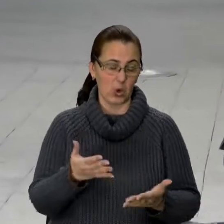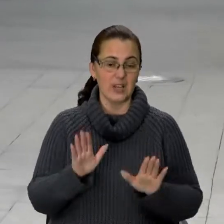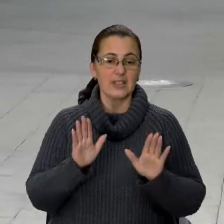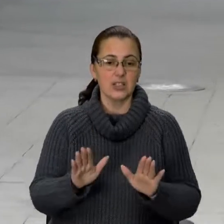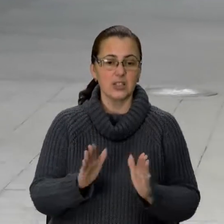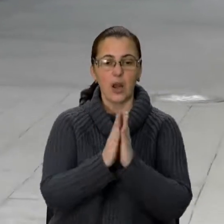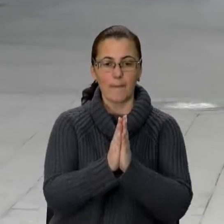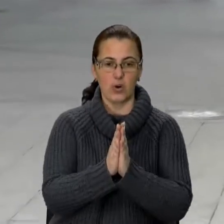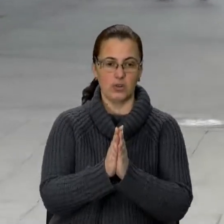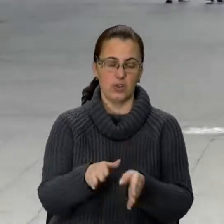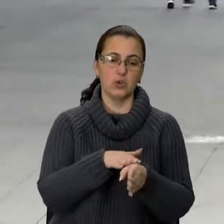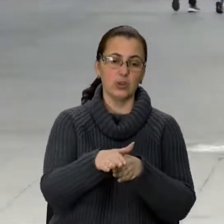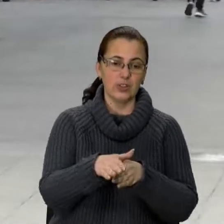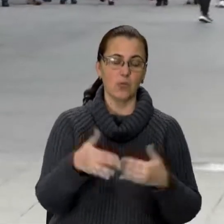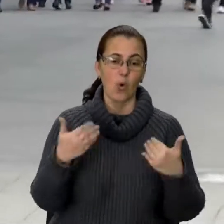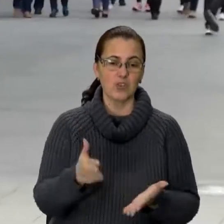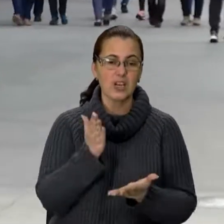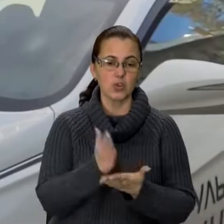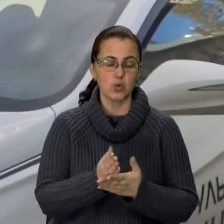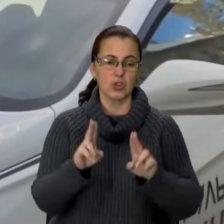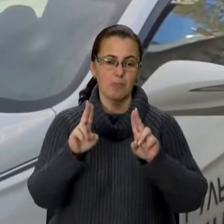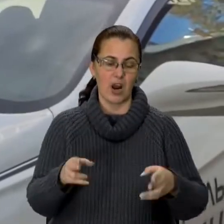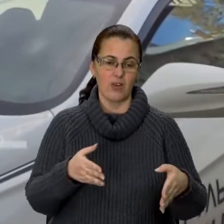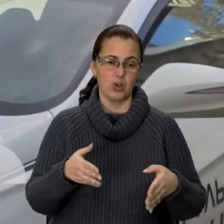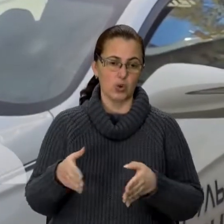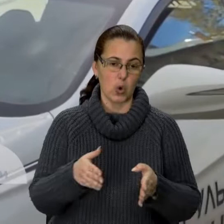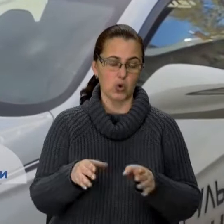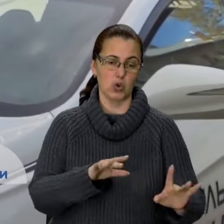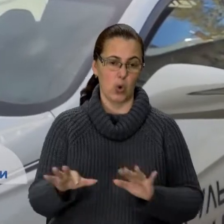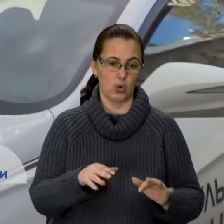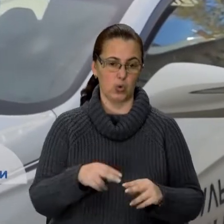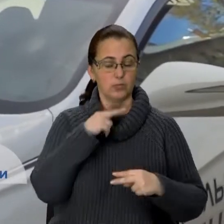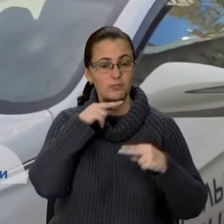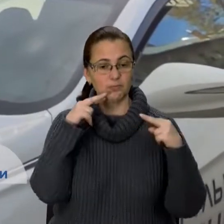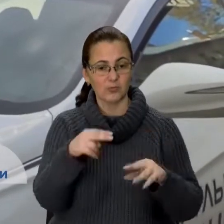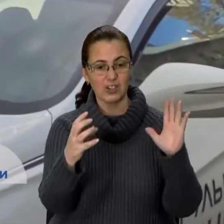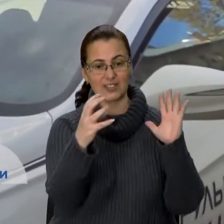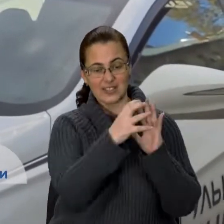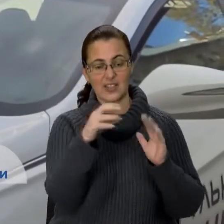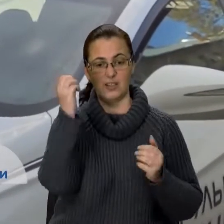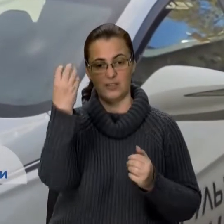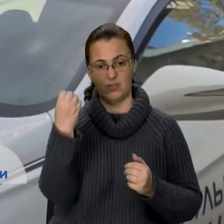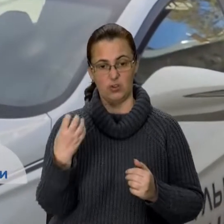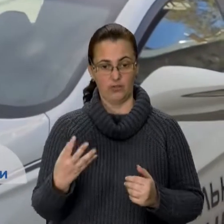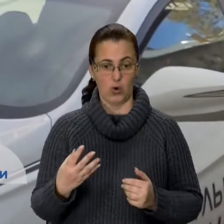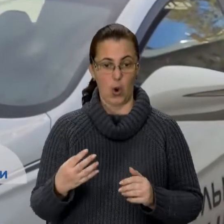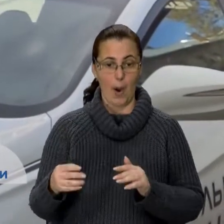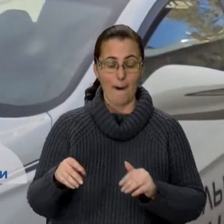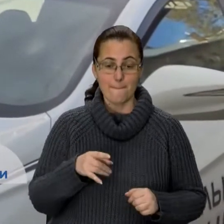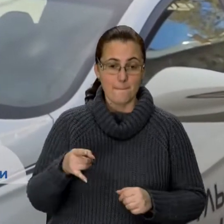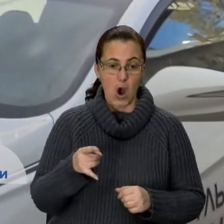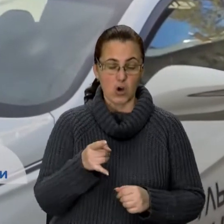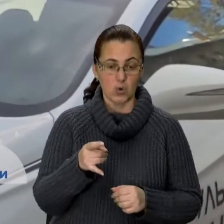Лише закликають. Дотримуйтесь вже існуючих правил дорожнього руху. Звертайте увагу на знаки та світлофори. При русі по проїзній